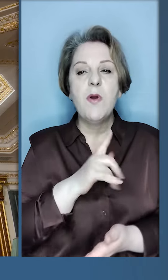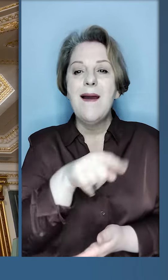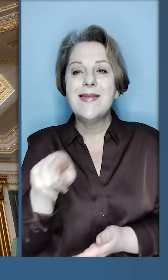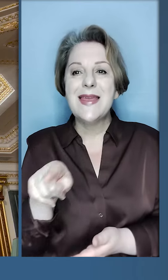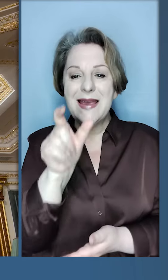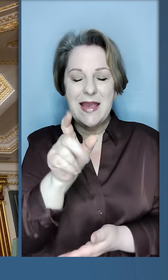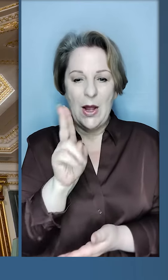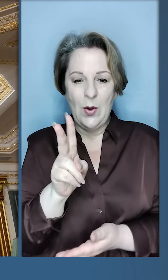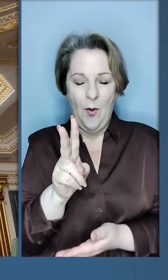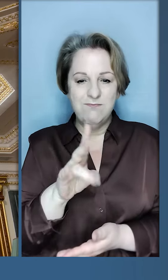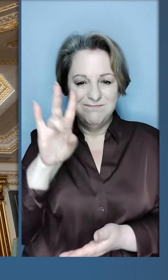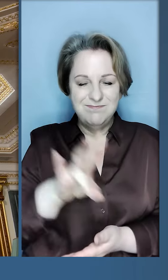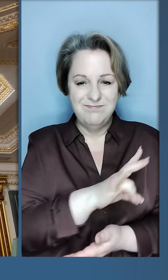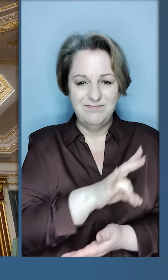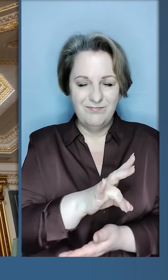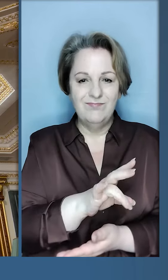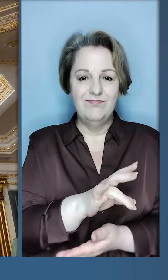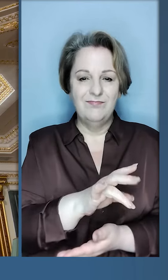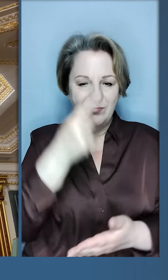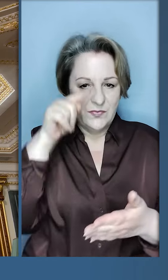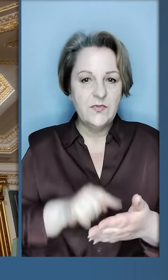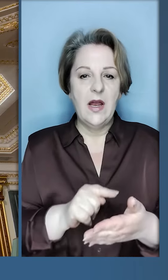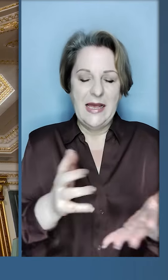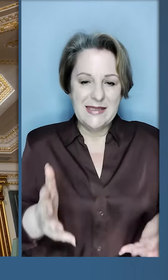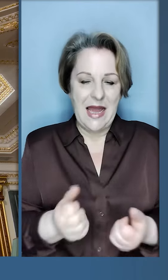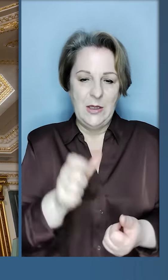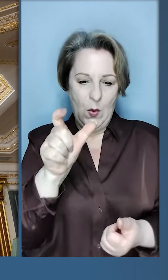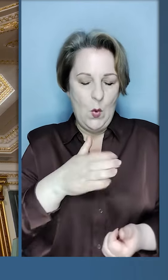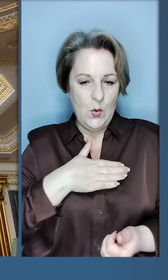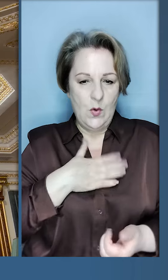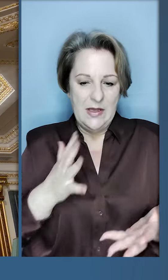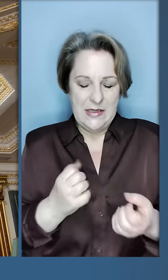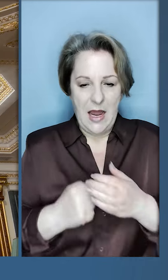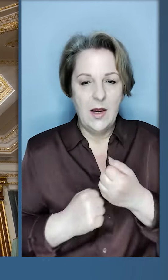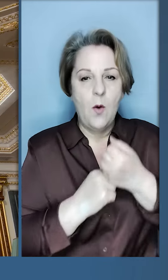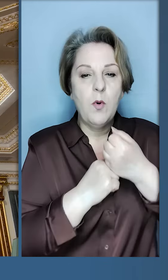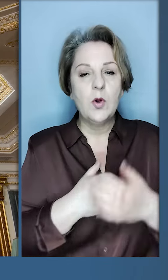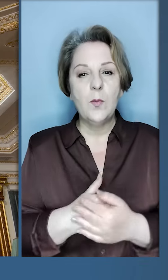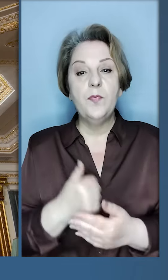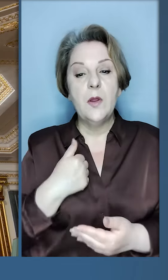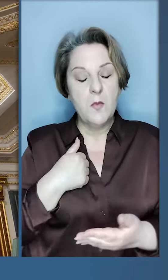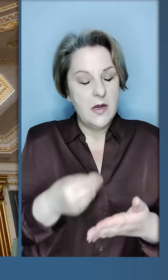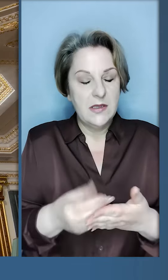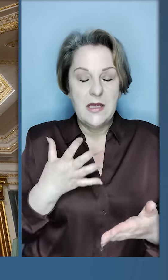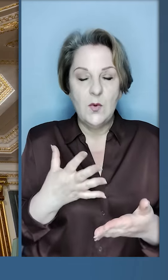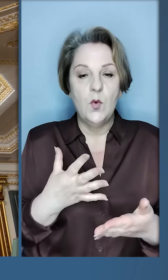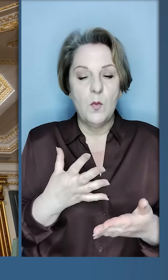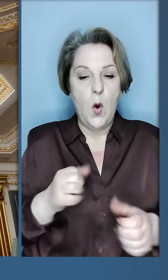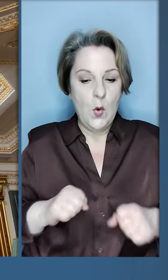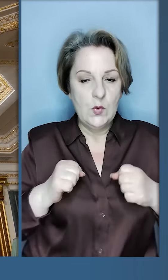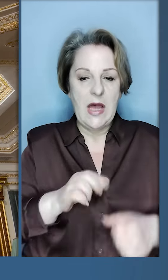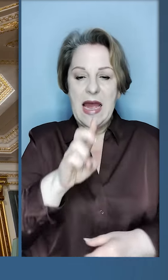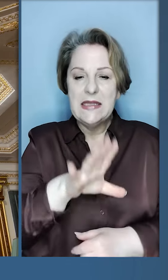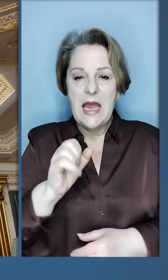бути ті, хто допоможе людському духу знайти необхідну опору. І, звичайно, ми цінуємо